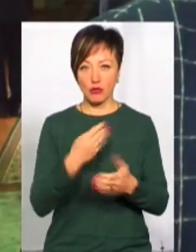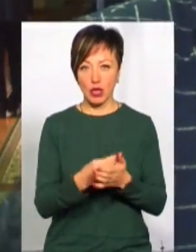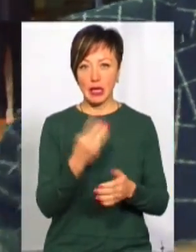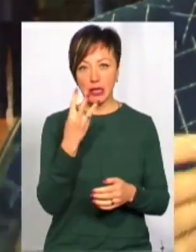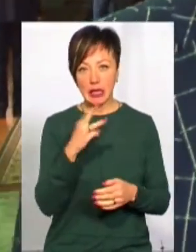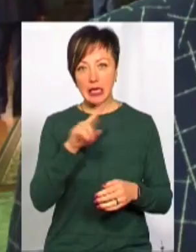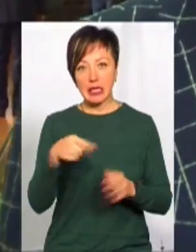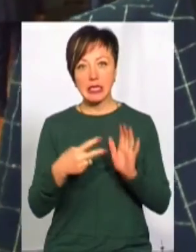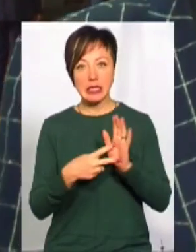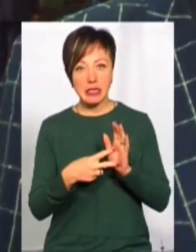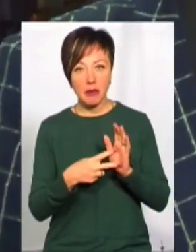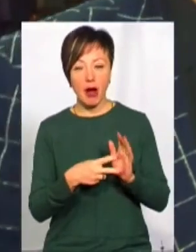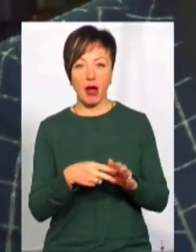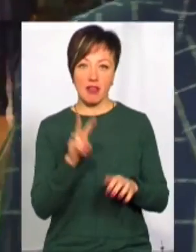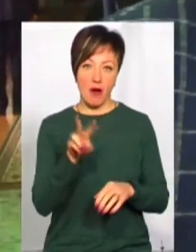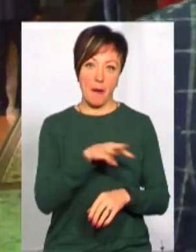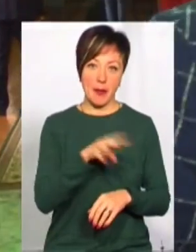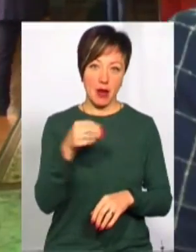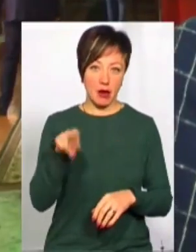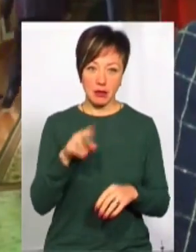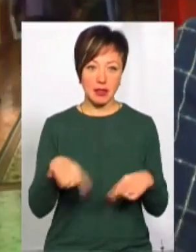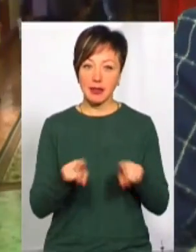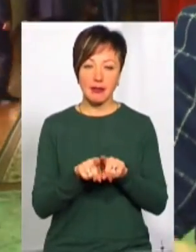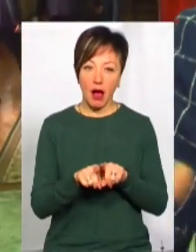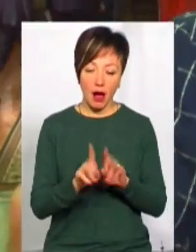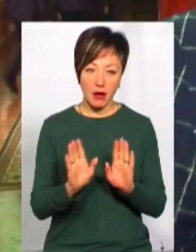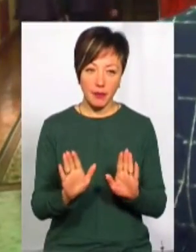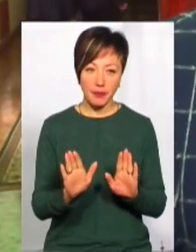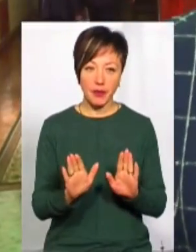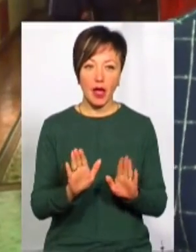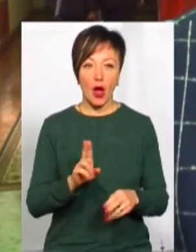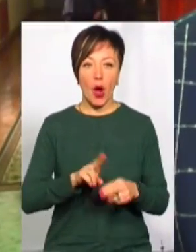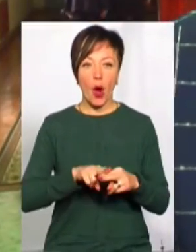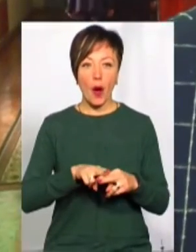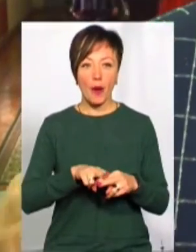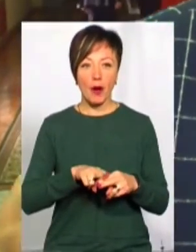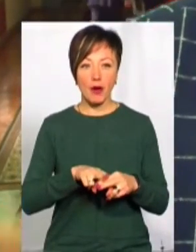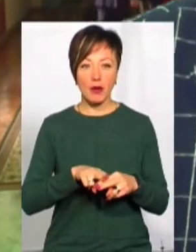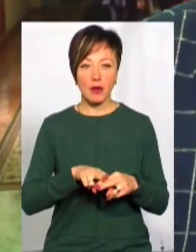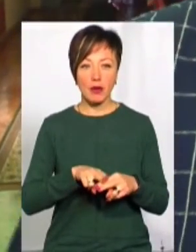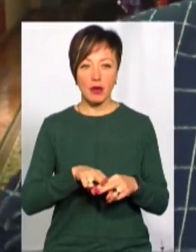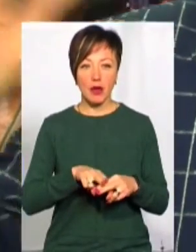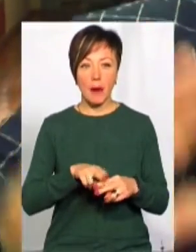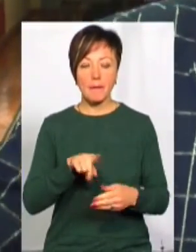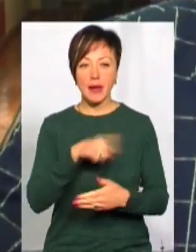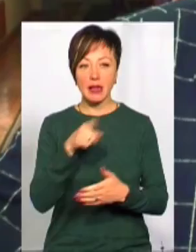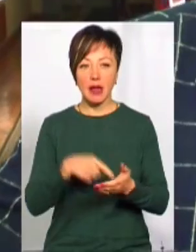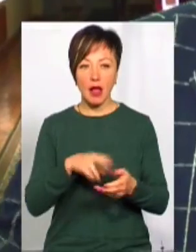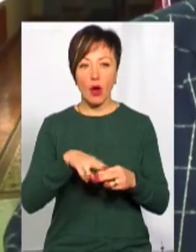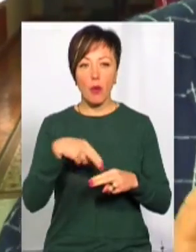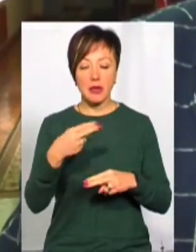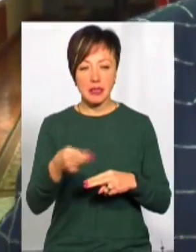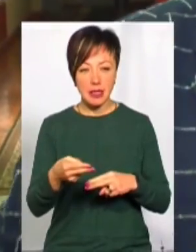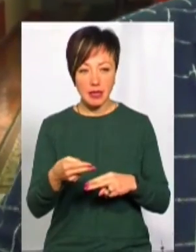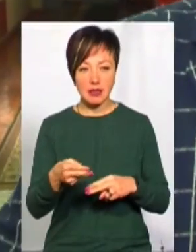ви знаєтеся, які в нас буде 2 мільярда, то це не зовсім так, тому що компенсації, вони пройшли,